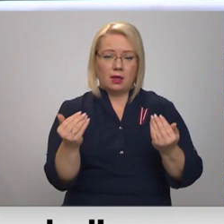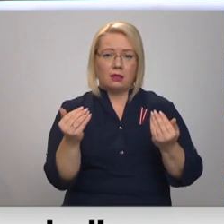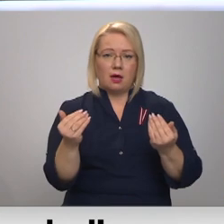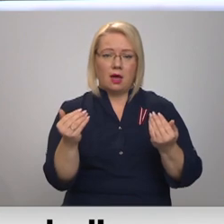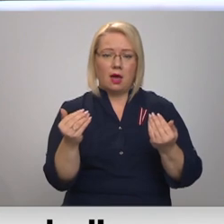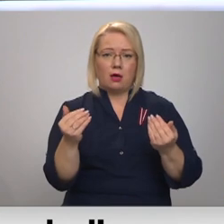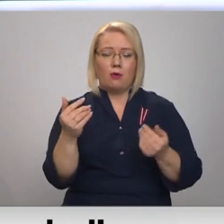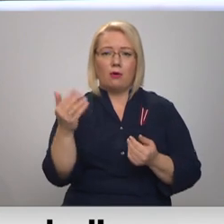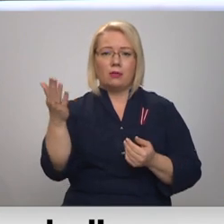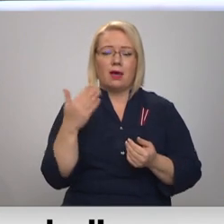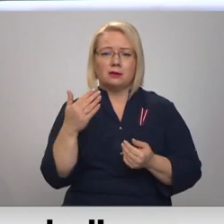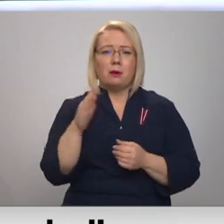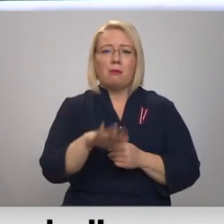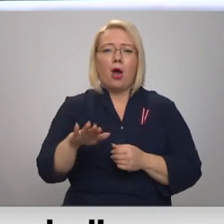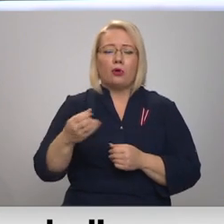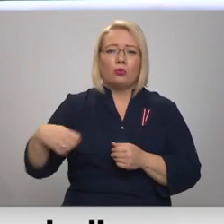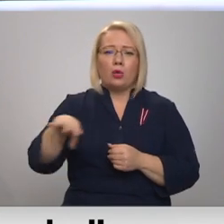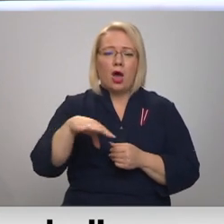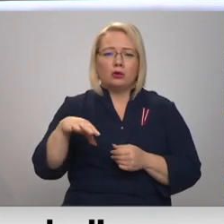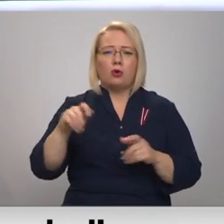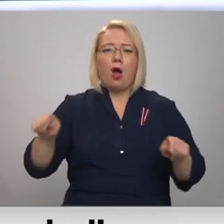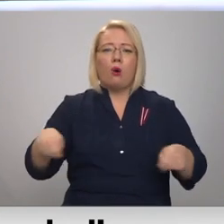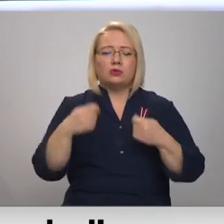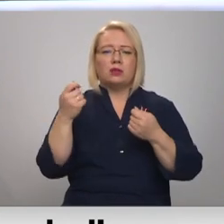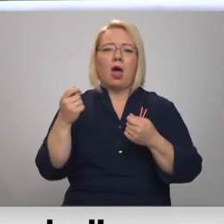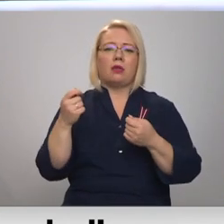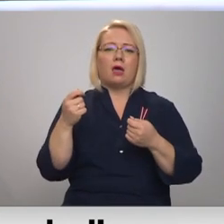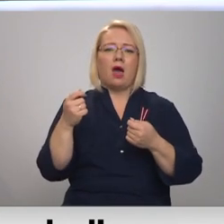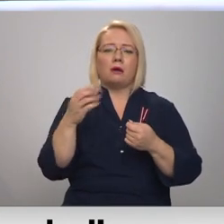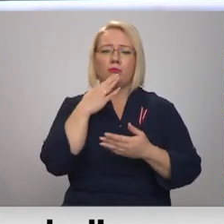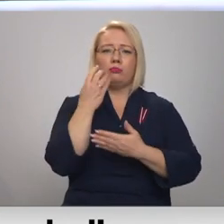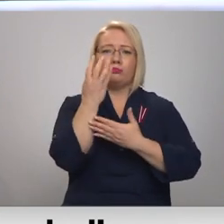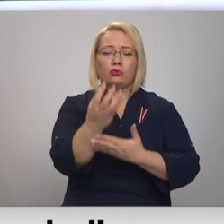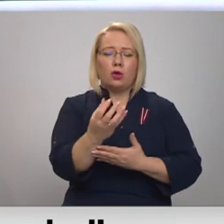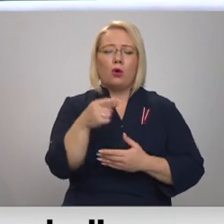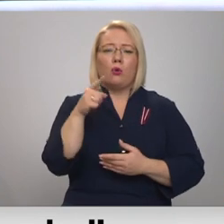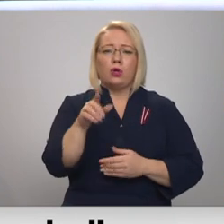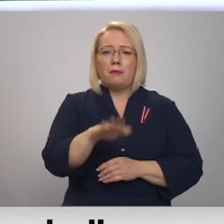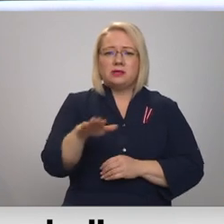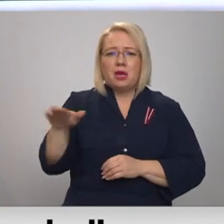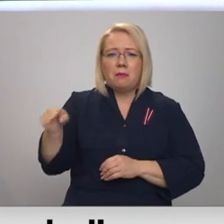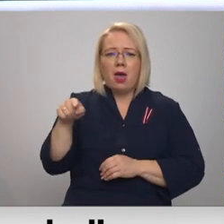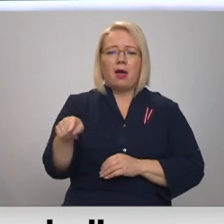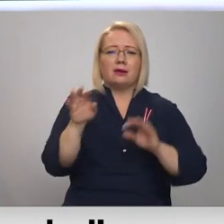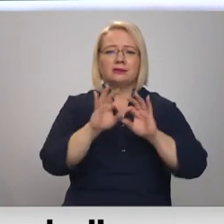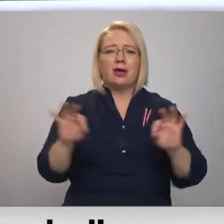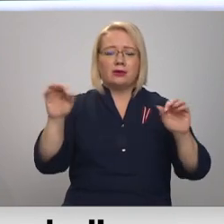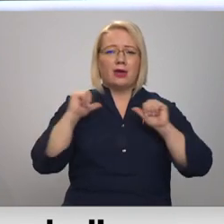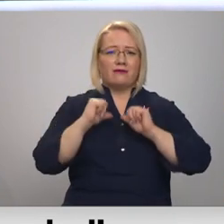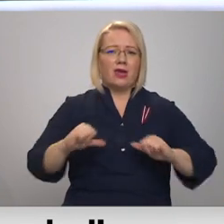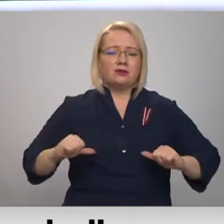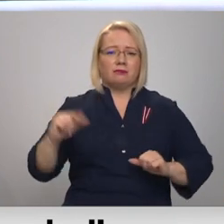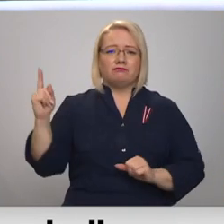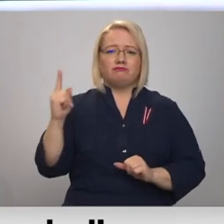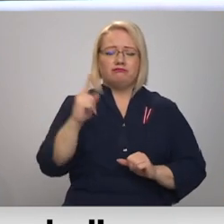nāca maz bērndās, bērni likt savam audzinātājiem ziediņus, ja, un tie mazie ķipariņi tajās skaistajās vestītēs, un